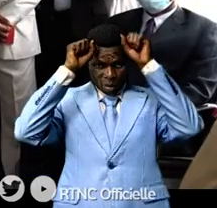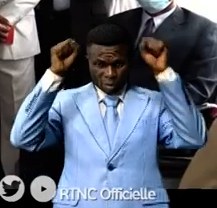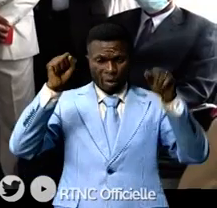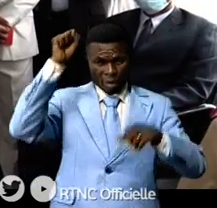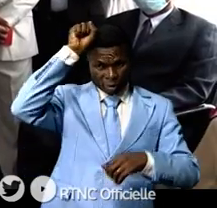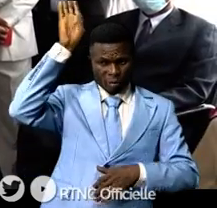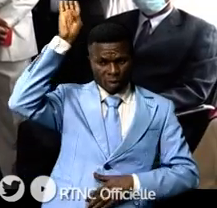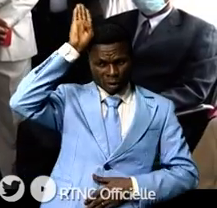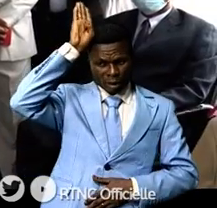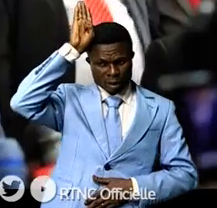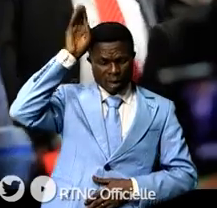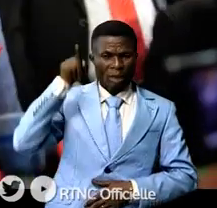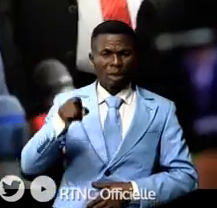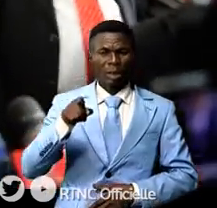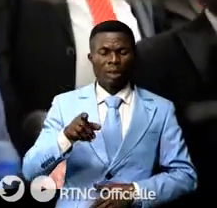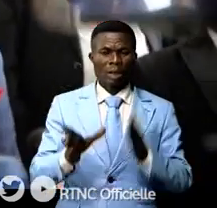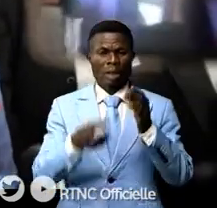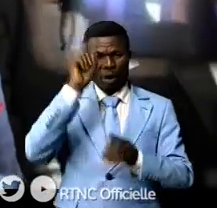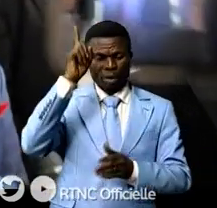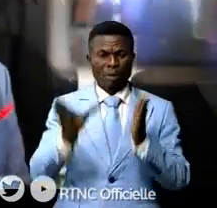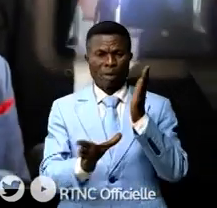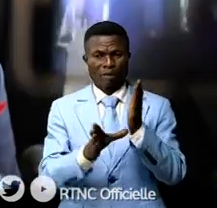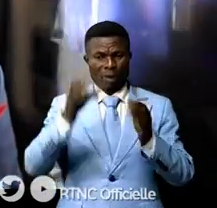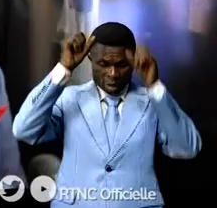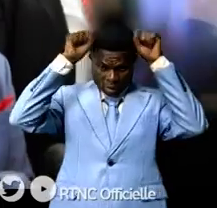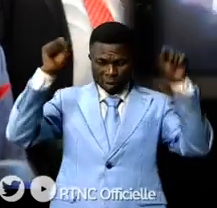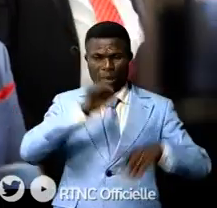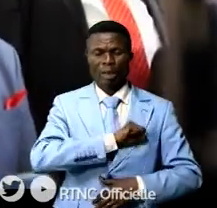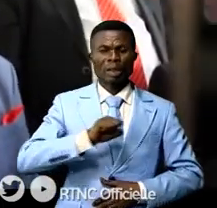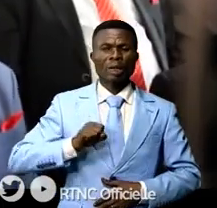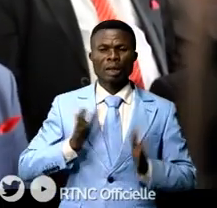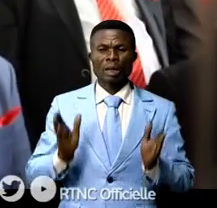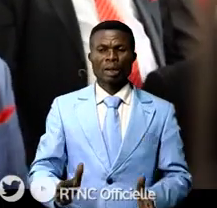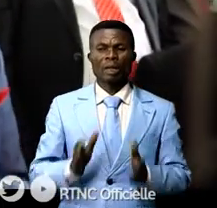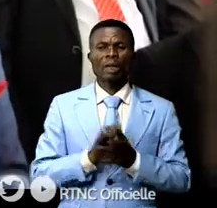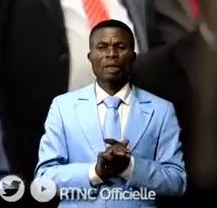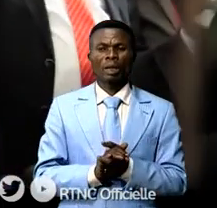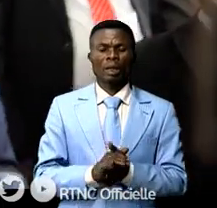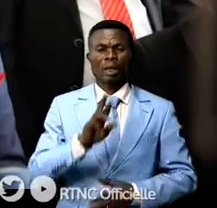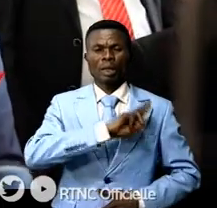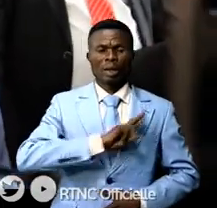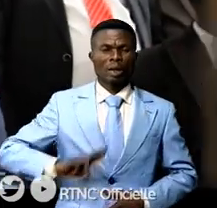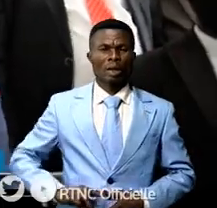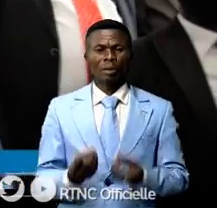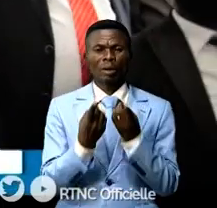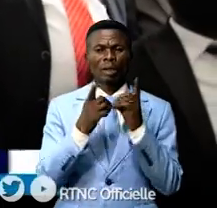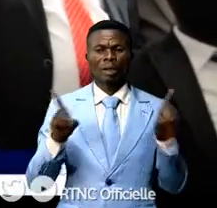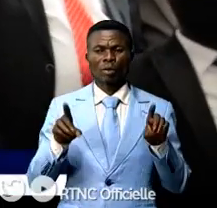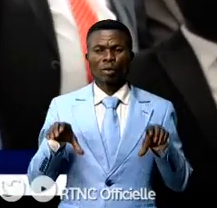Samy Badi Bangantita. Premier vice-président du Sénat de la République démocratique du Congo,